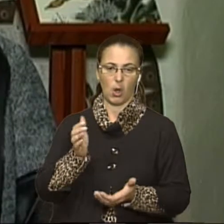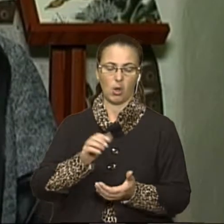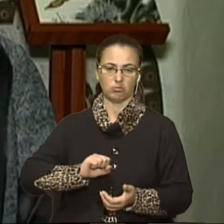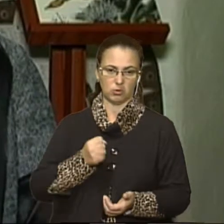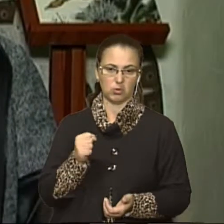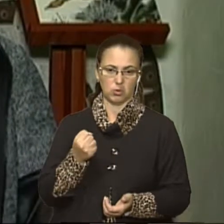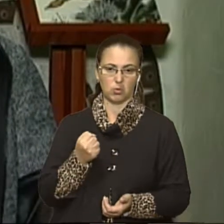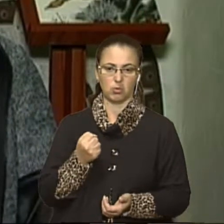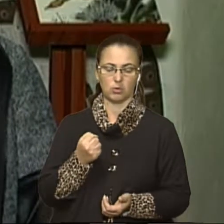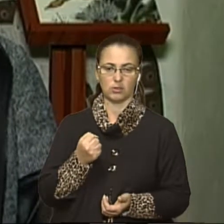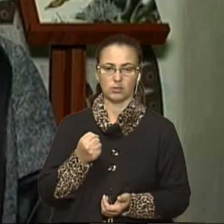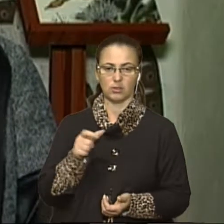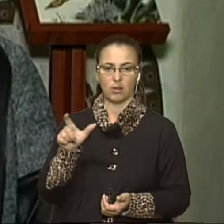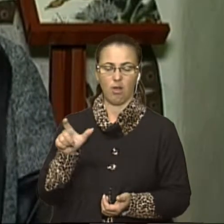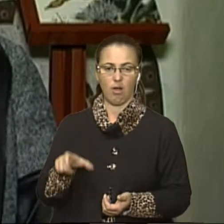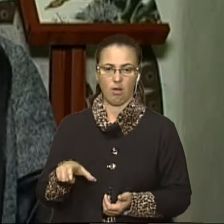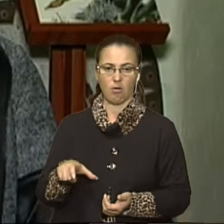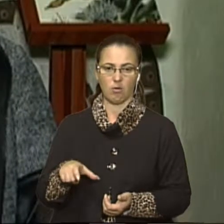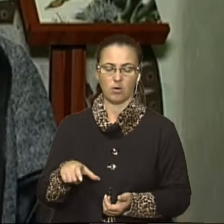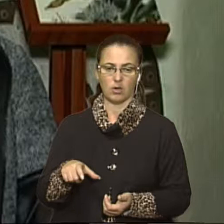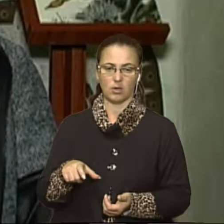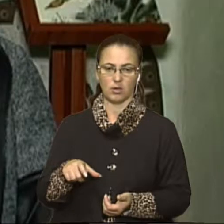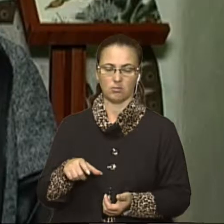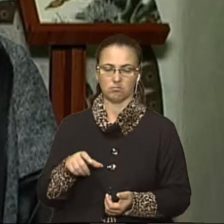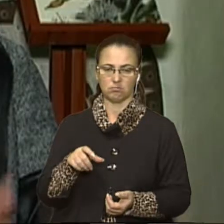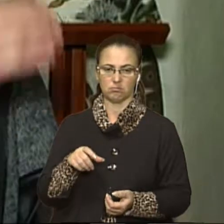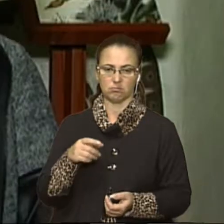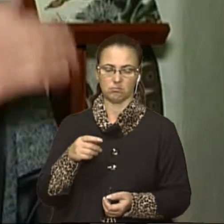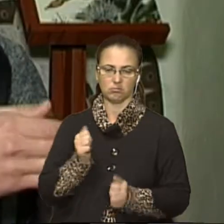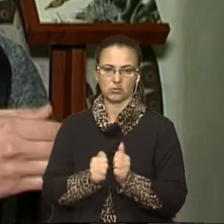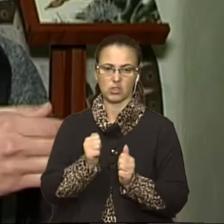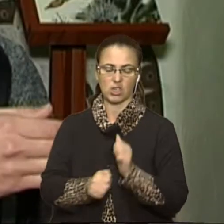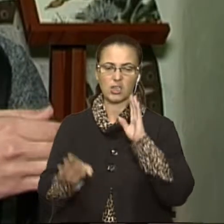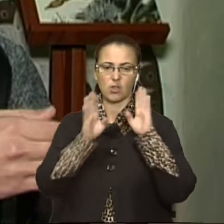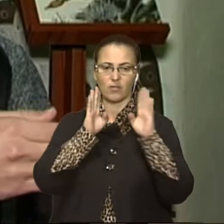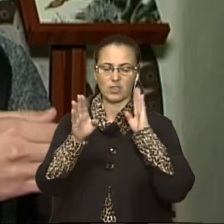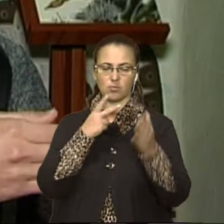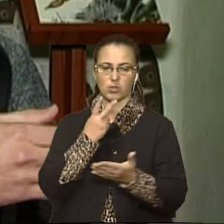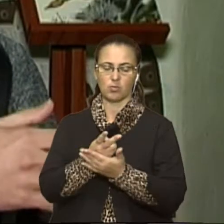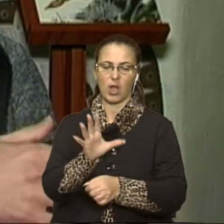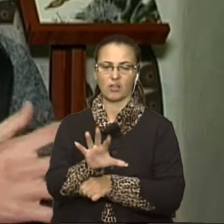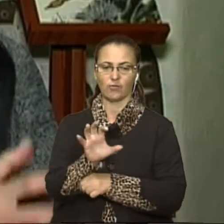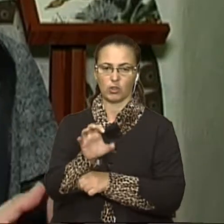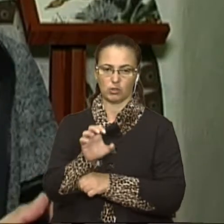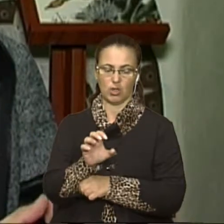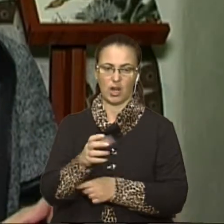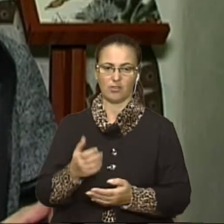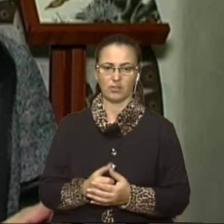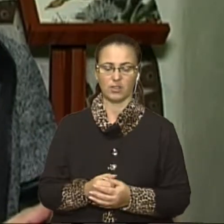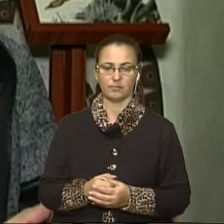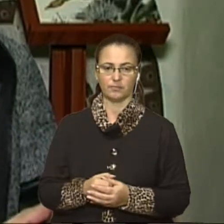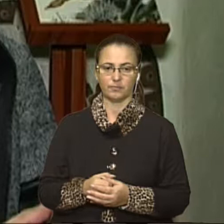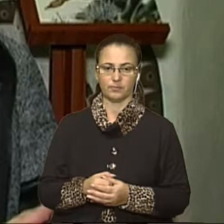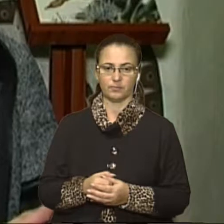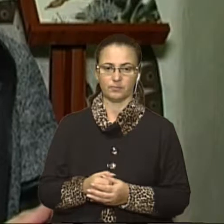ходить. І мене постійно в стрічці, в фейсбуці, постійно з'являлися фотографії, постійно регулярно з